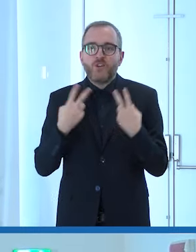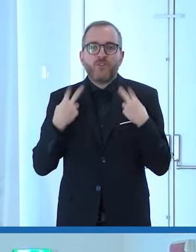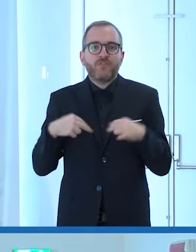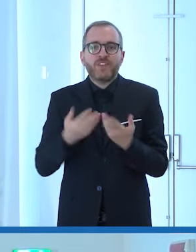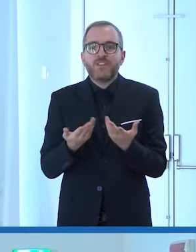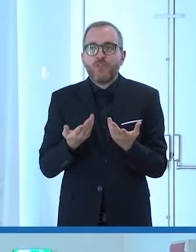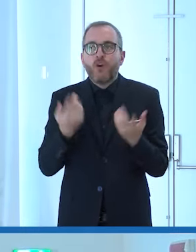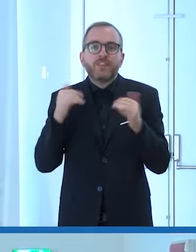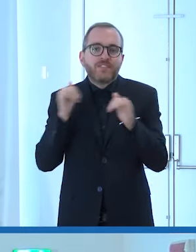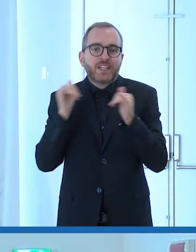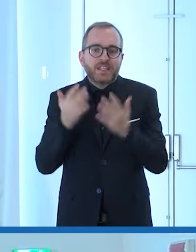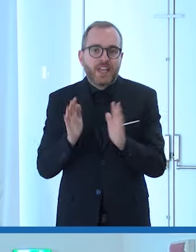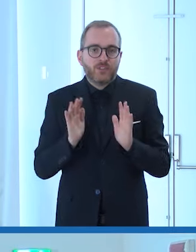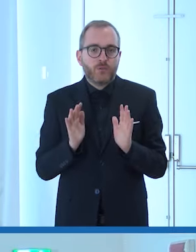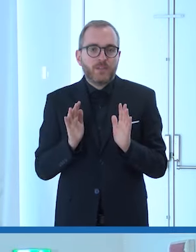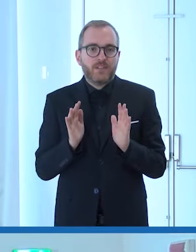divertendomi